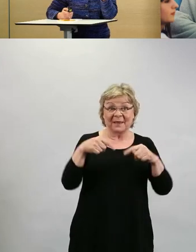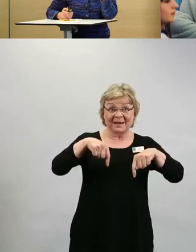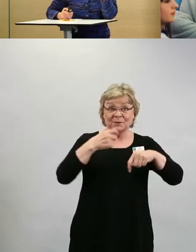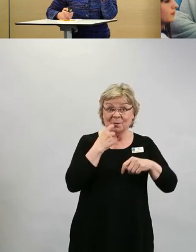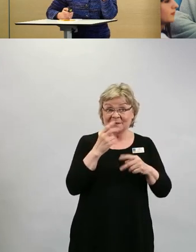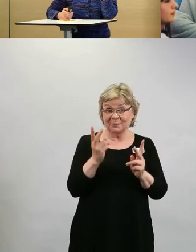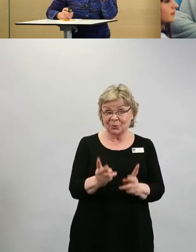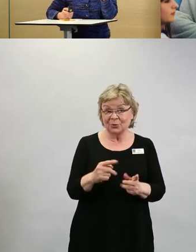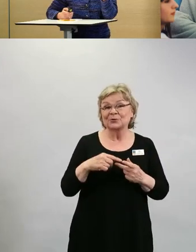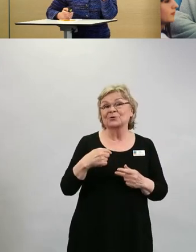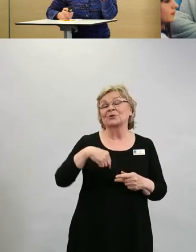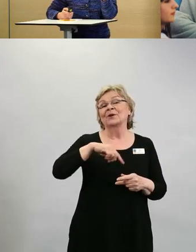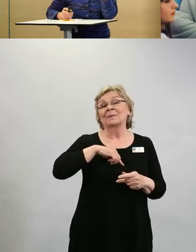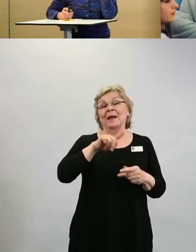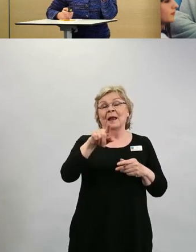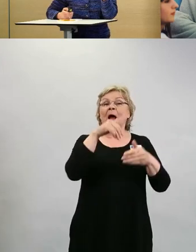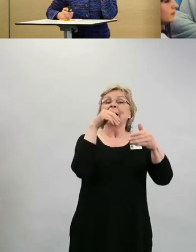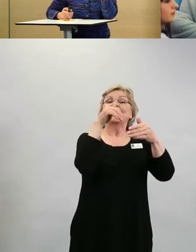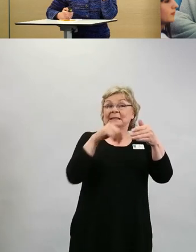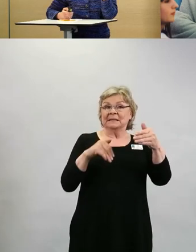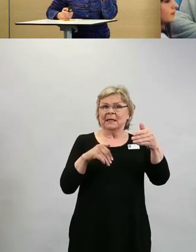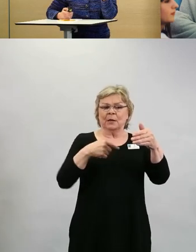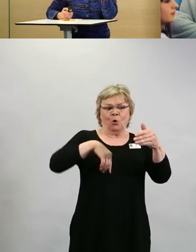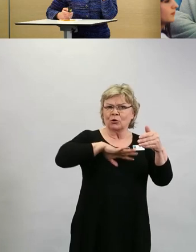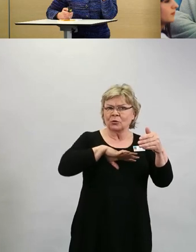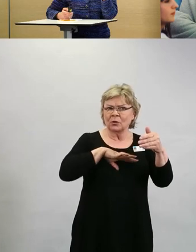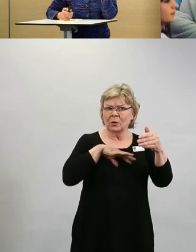rekisteripohjaisesti seurataan.